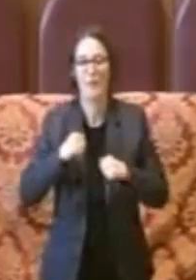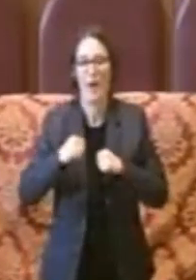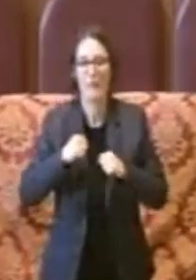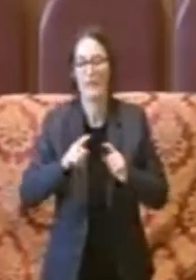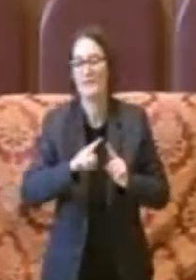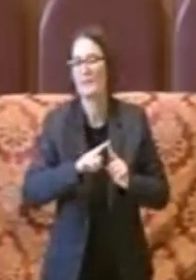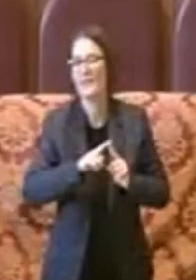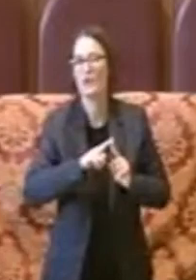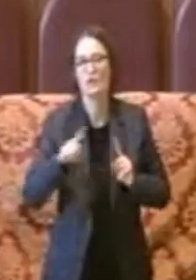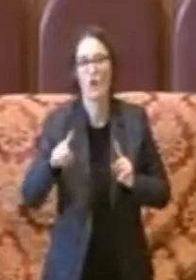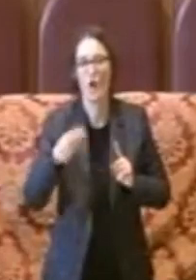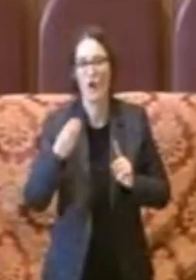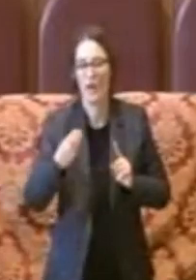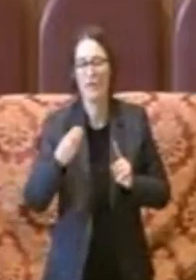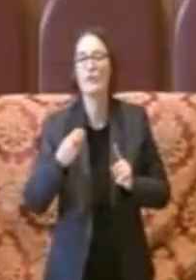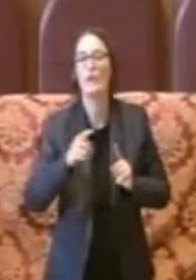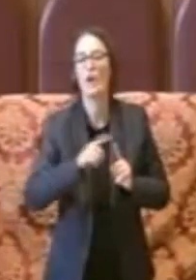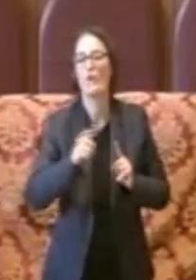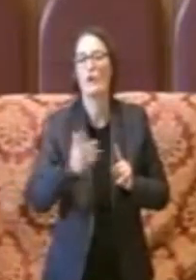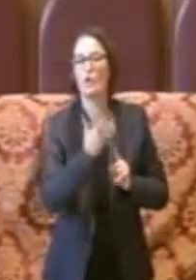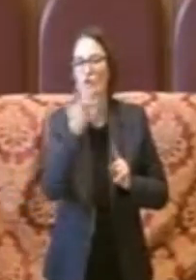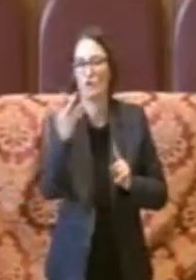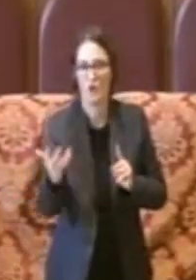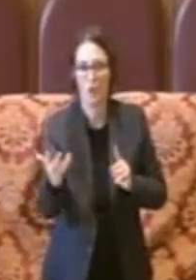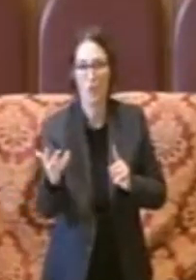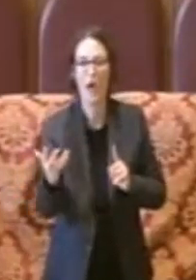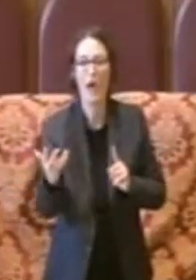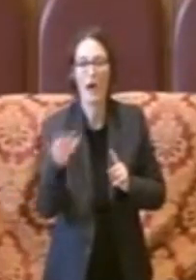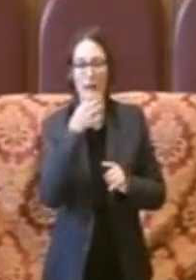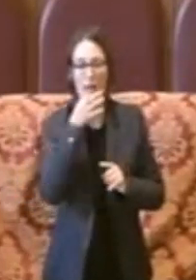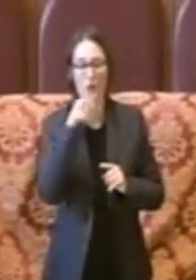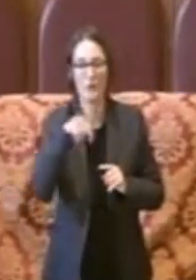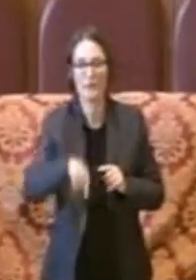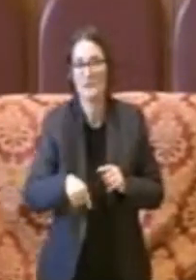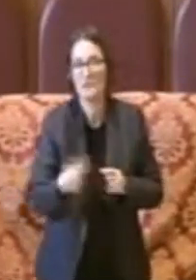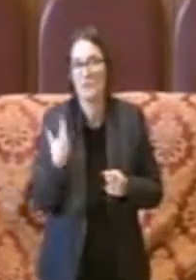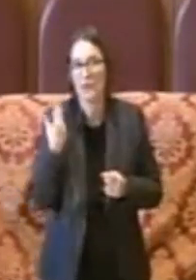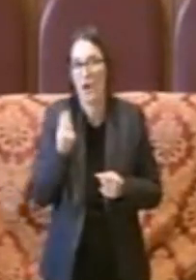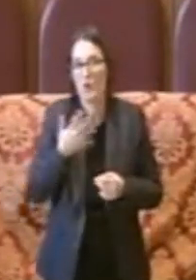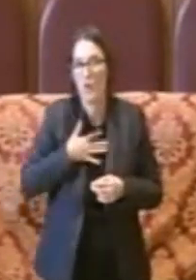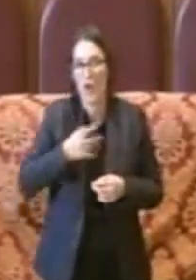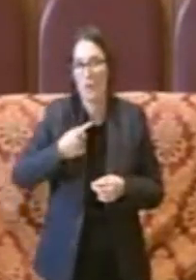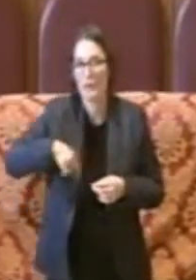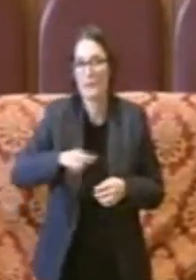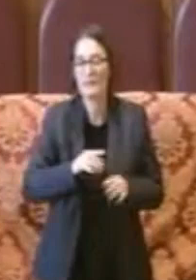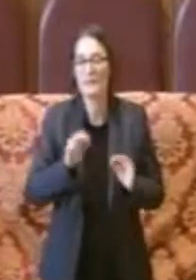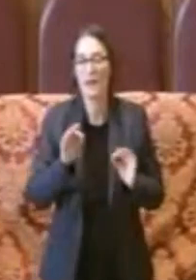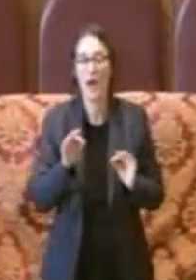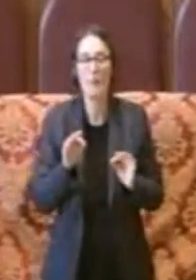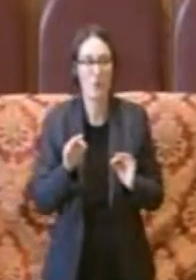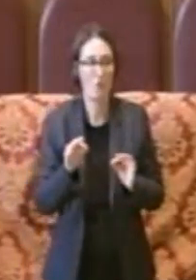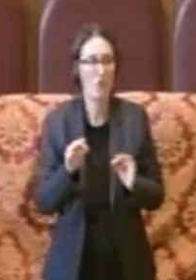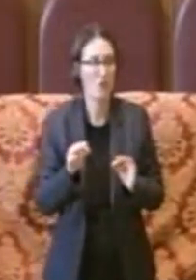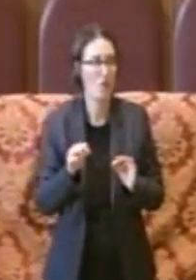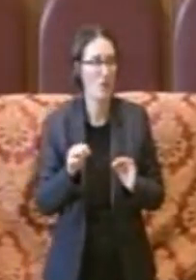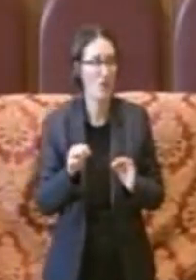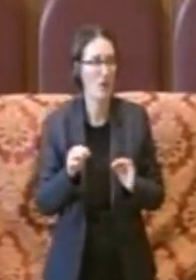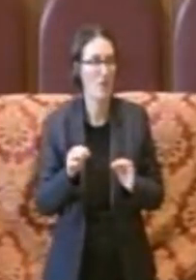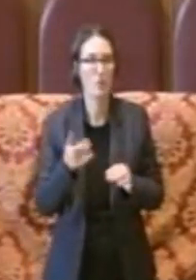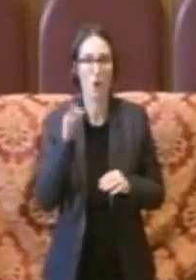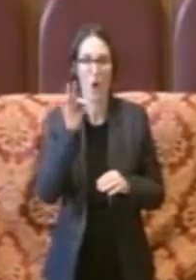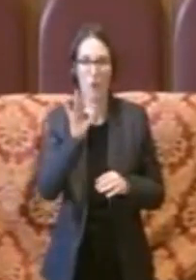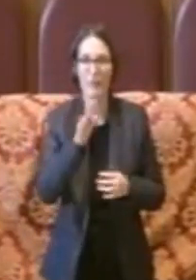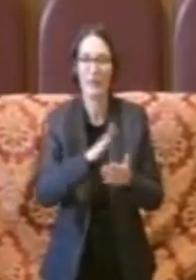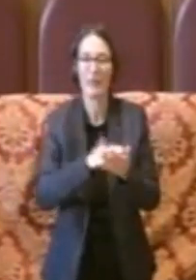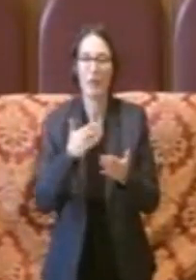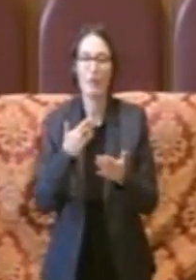tre anni ma ne dura cinque quindi quello che a nostro avviso deve essere l'oggetto diciamo della valutazione